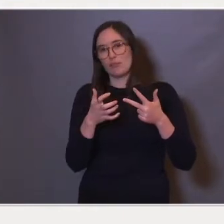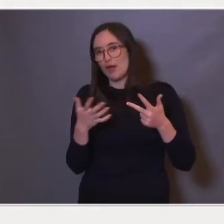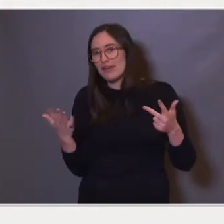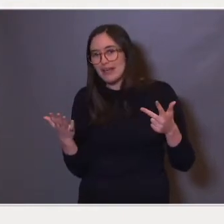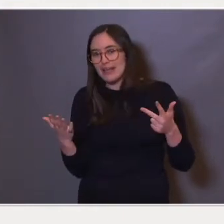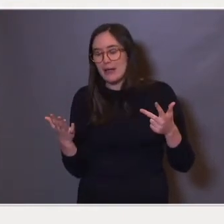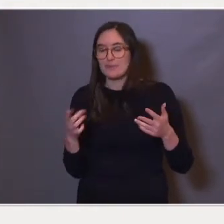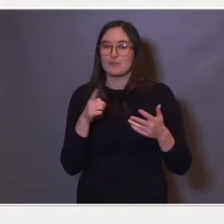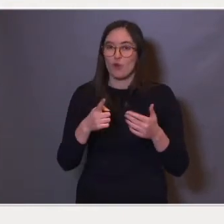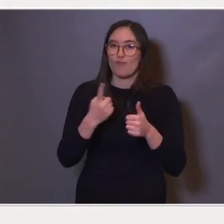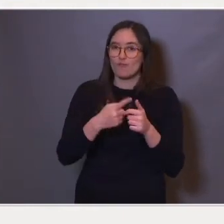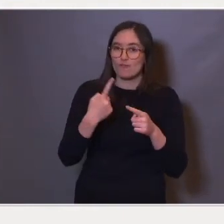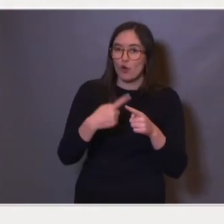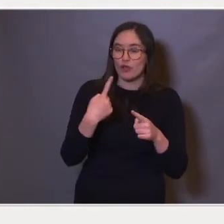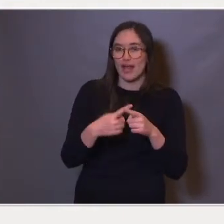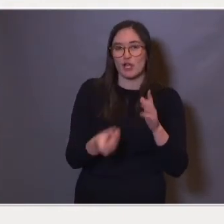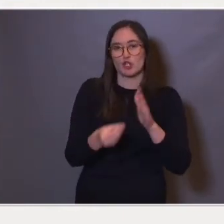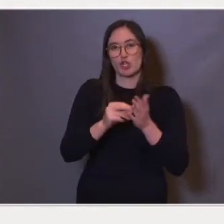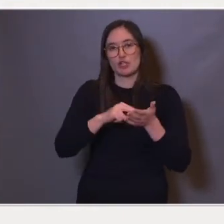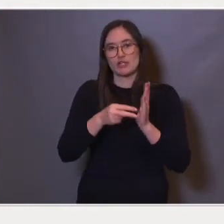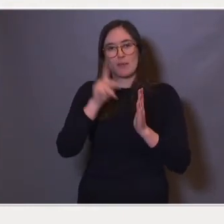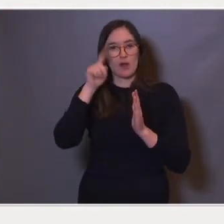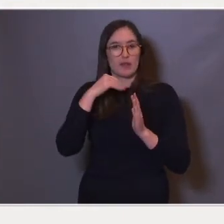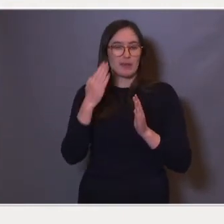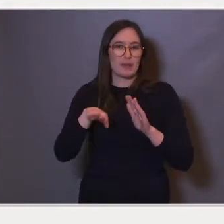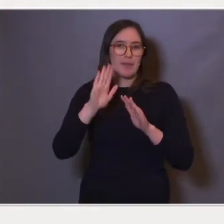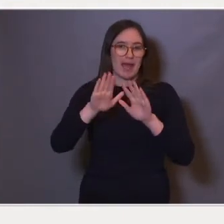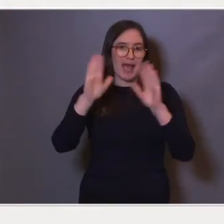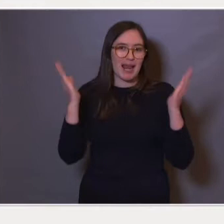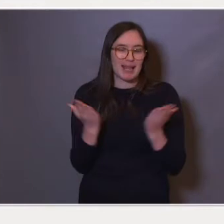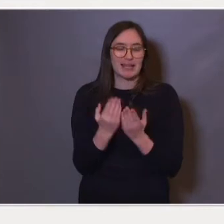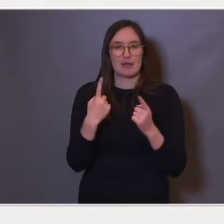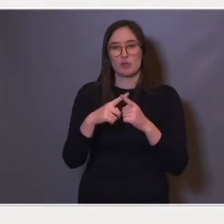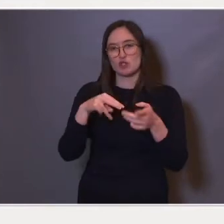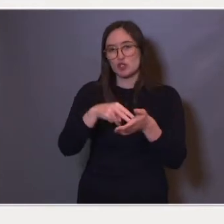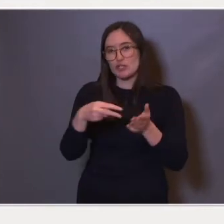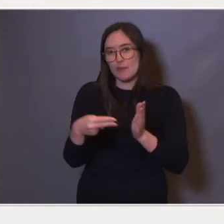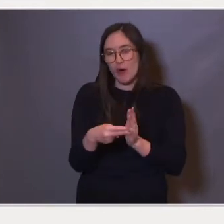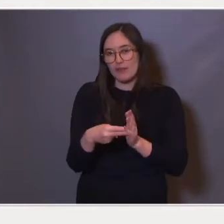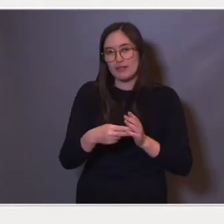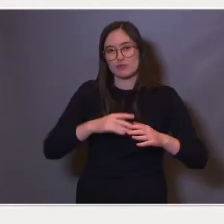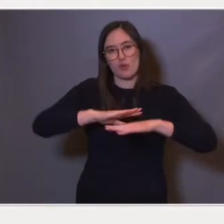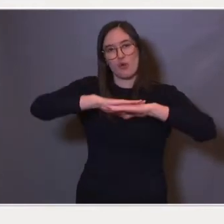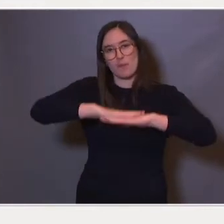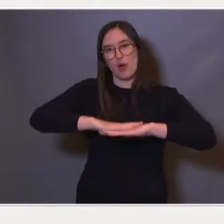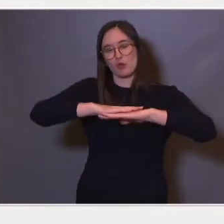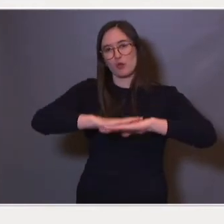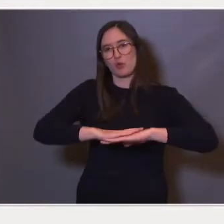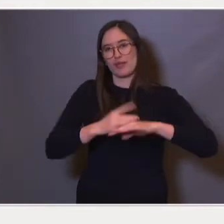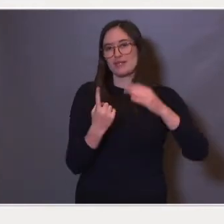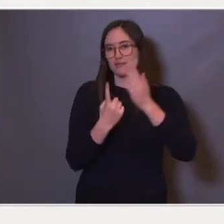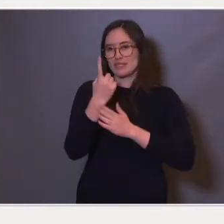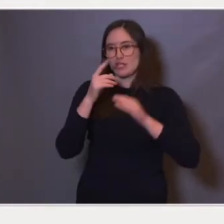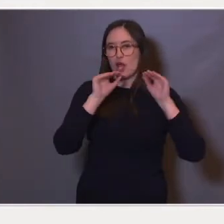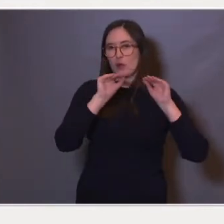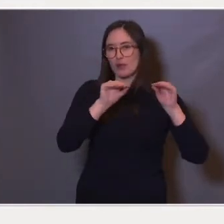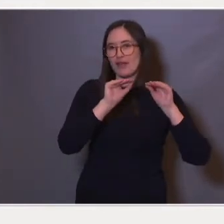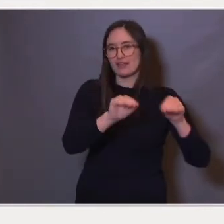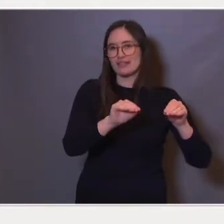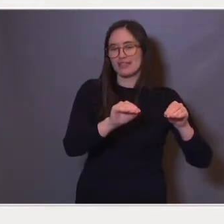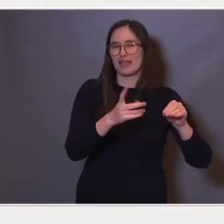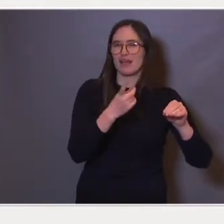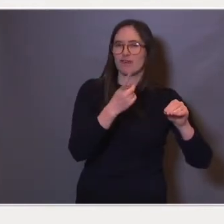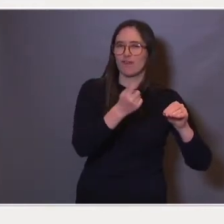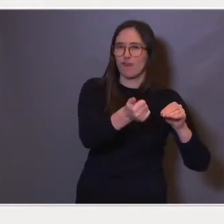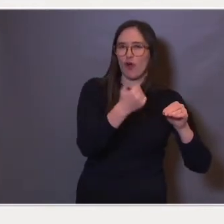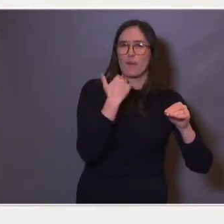systematisk, og bakgrunnen er at det er lite tilbakeføring fra spesialundervisning til ordinær undervisning,